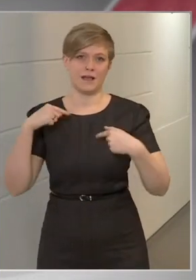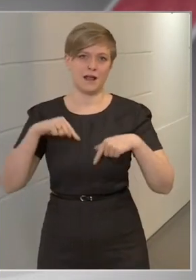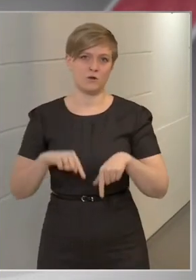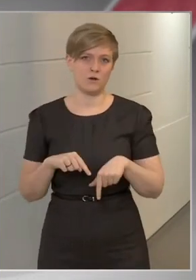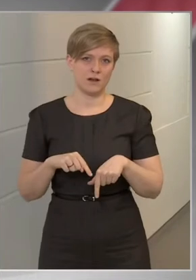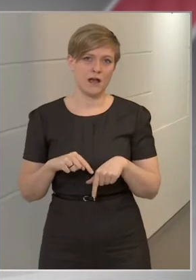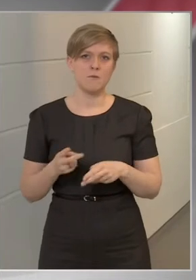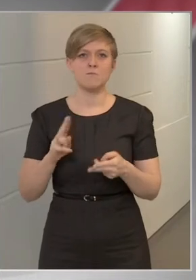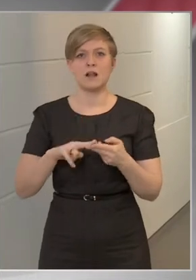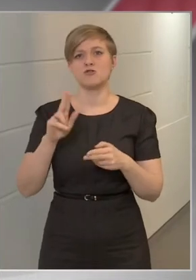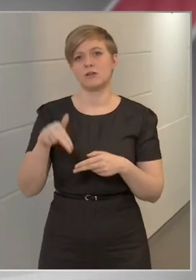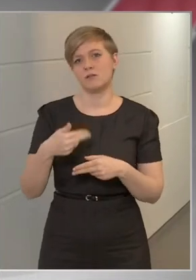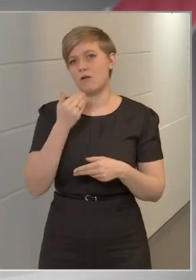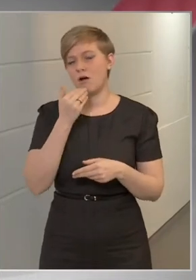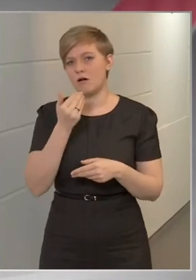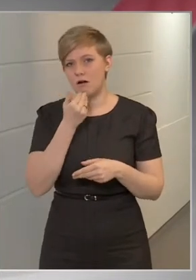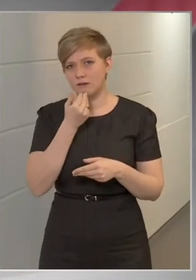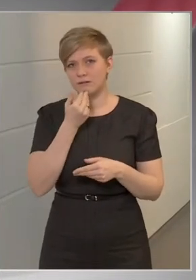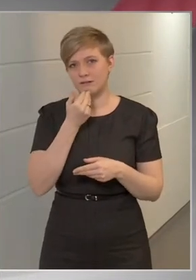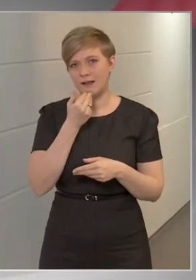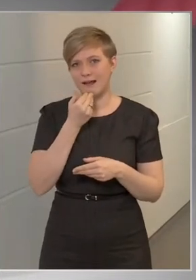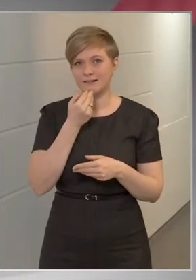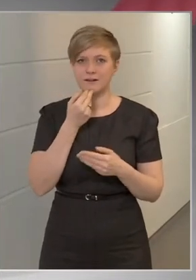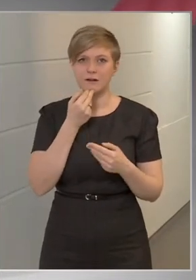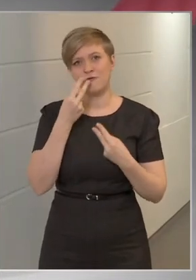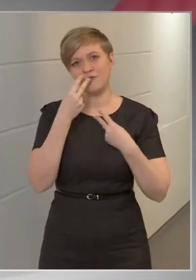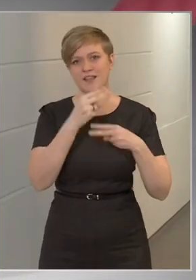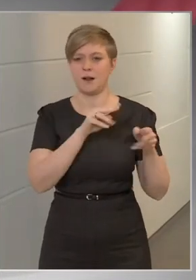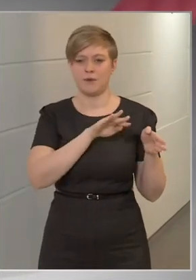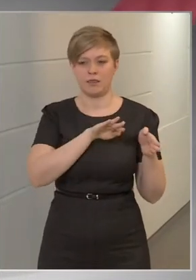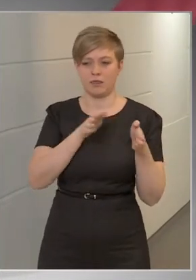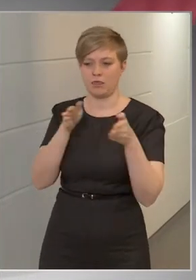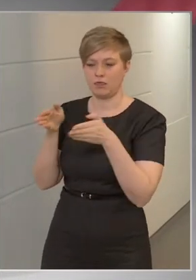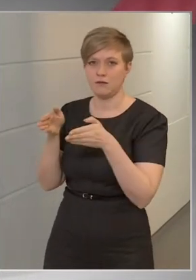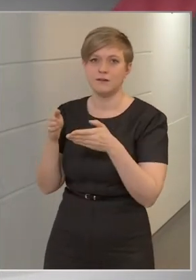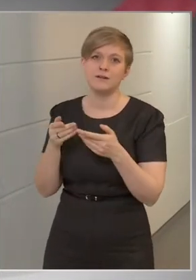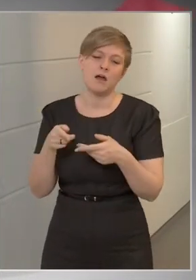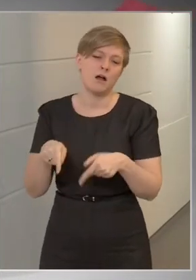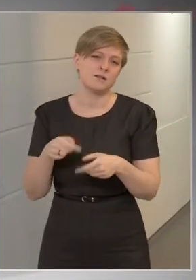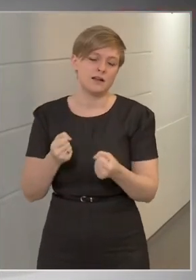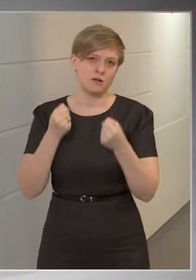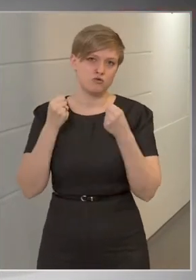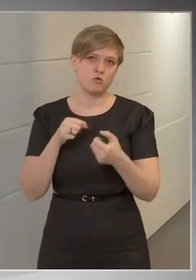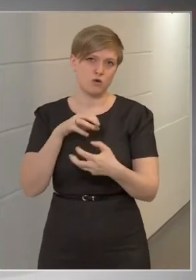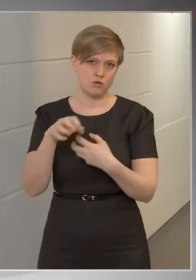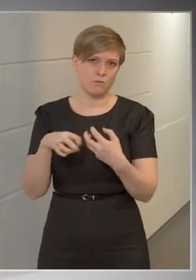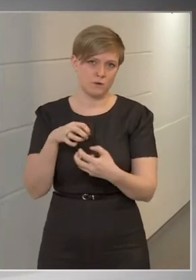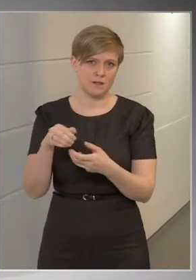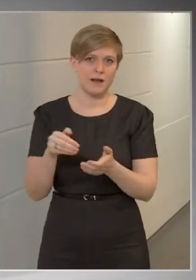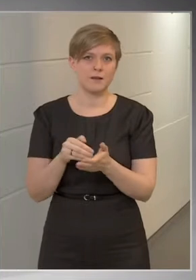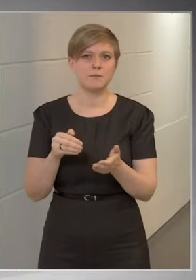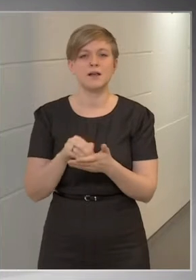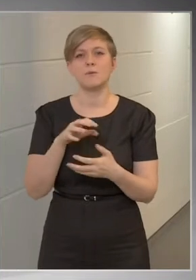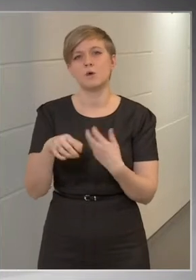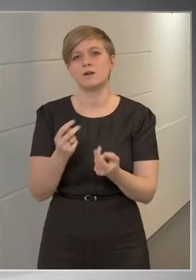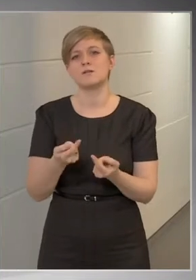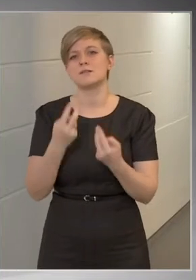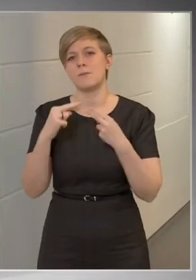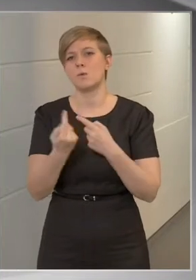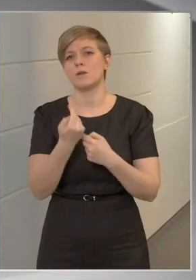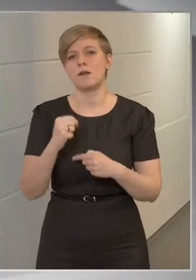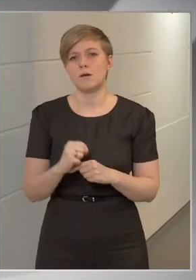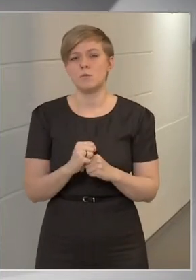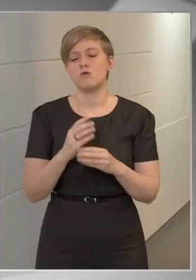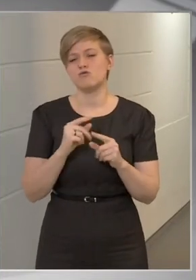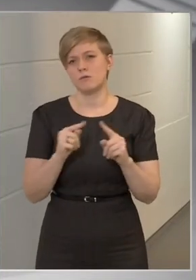balesetéről akarták csak elterelni a figyelmet, kétségkívül az egy elég súlyos botrány, még a botrányok szempontjából